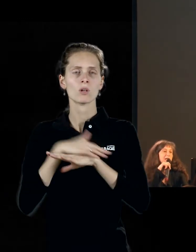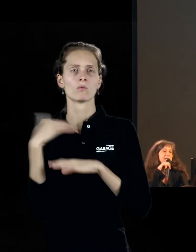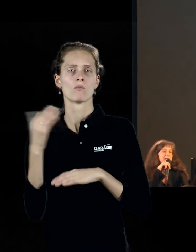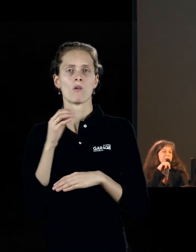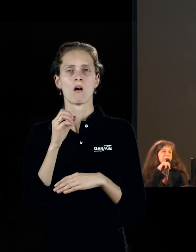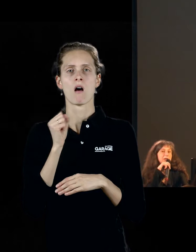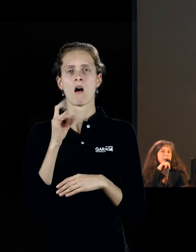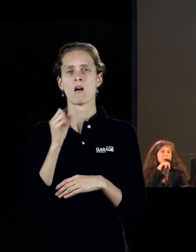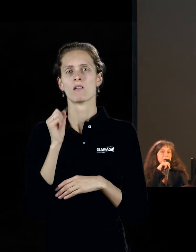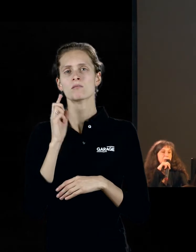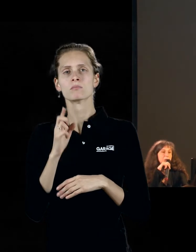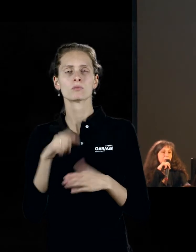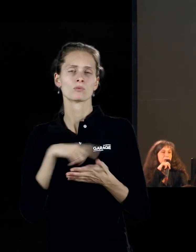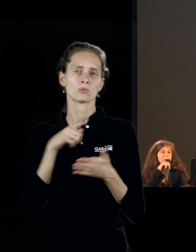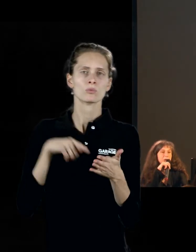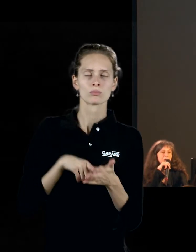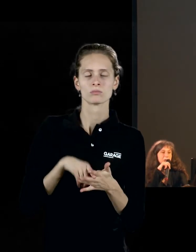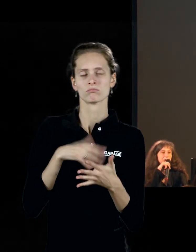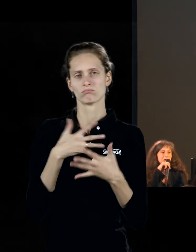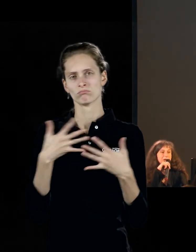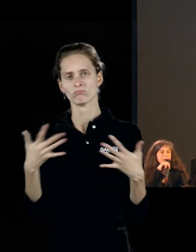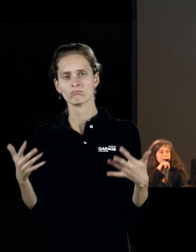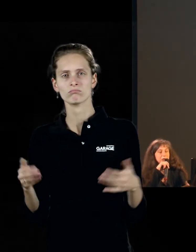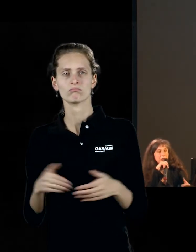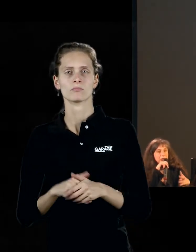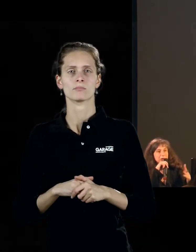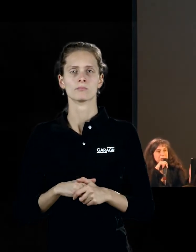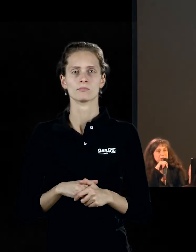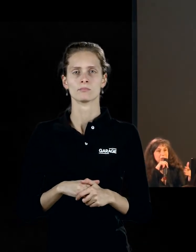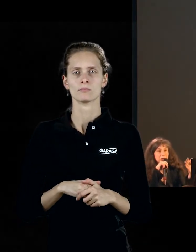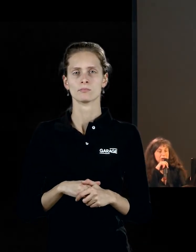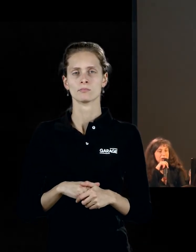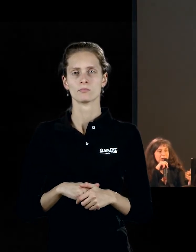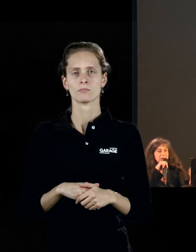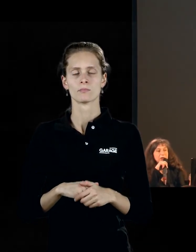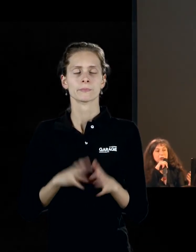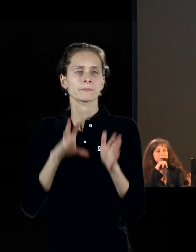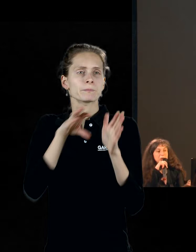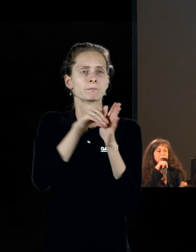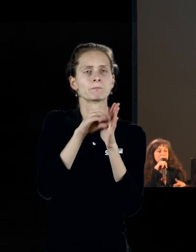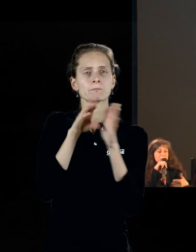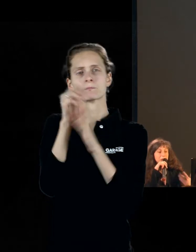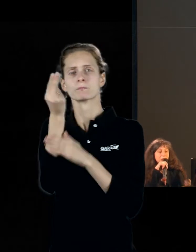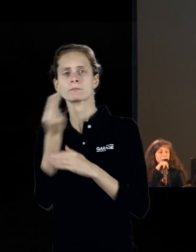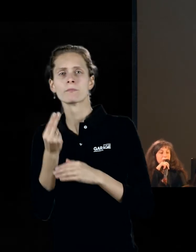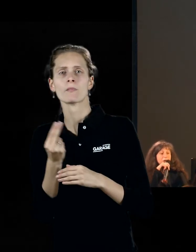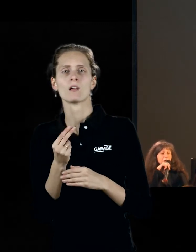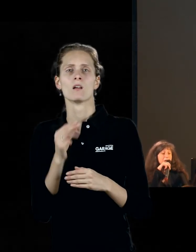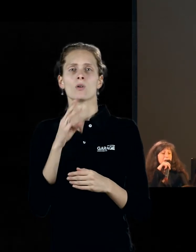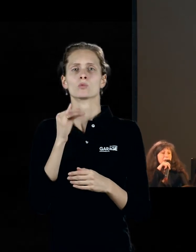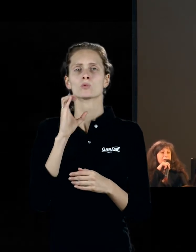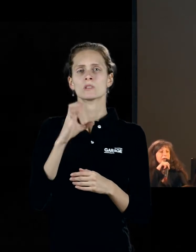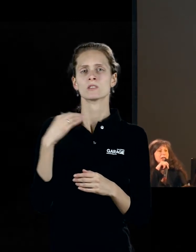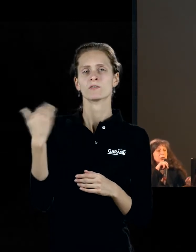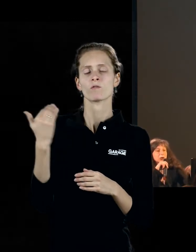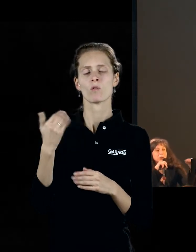города. И в свои следующие работы он уже вводит изобразительные элементы. Вот эти самые тунисские сады, которые он рисует, которые он изображает